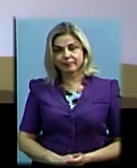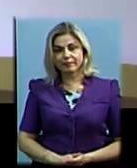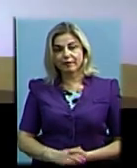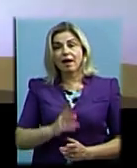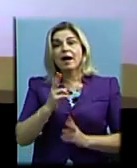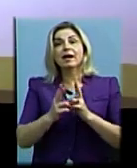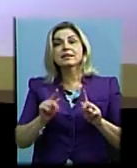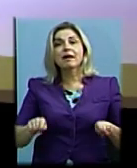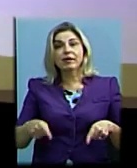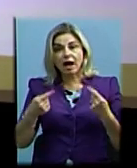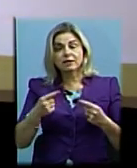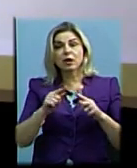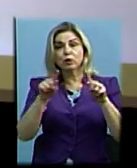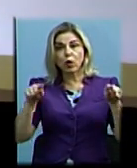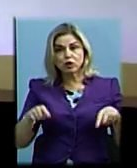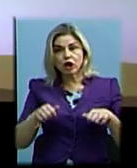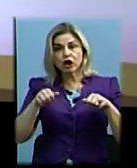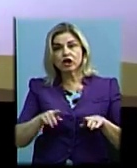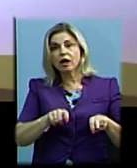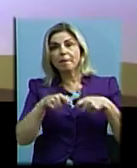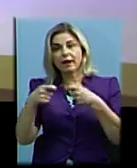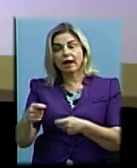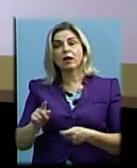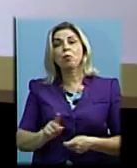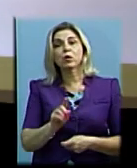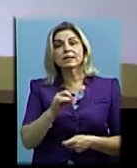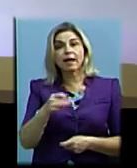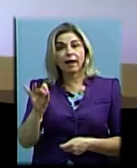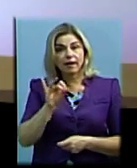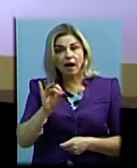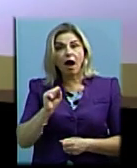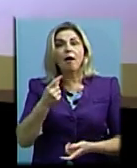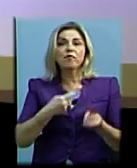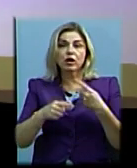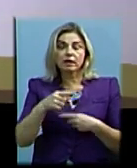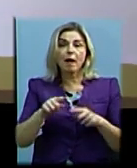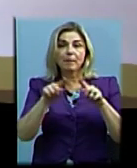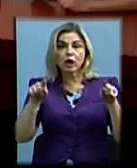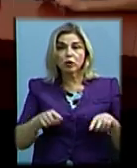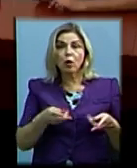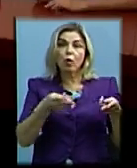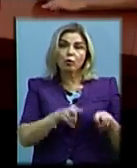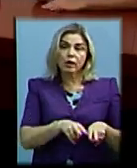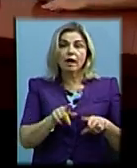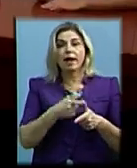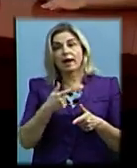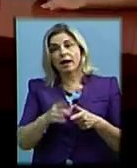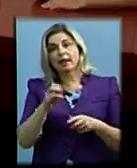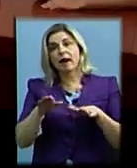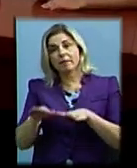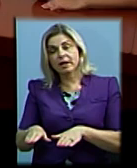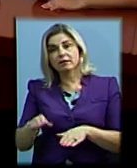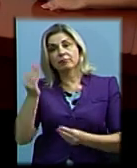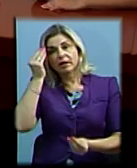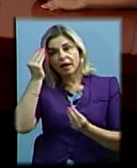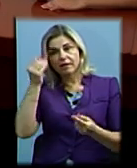Реставрацію дошки вирішили доручити країзнавчому музею. А от повертати плиту на місце чи залишати в експозиції, думки в учасників наради